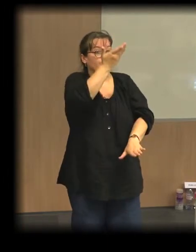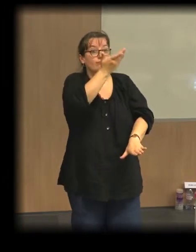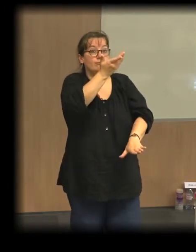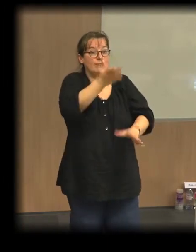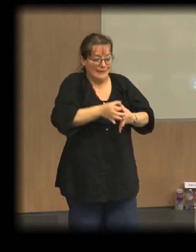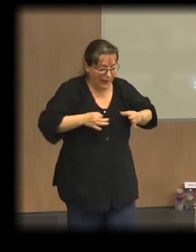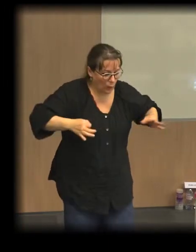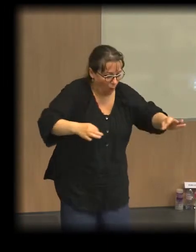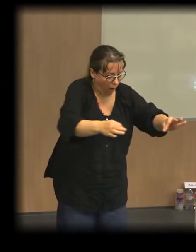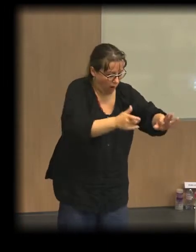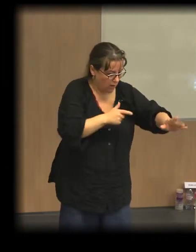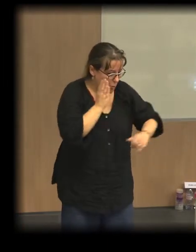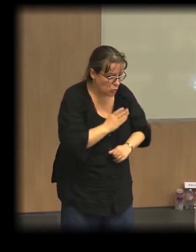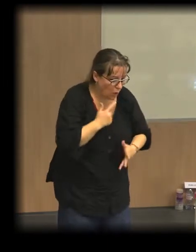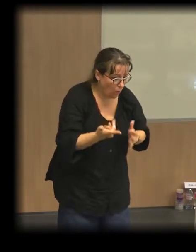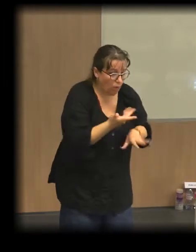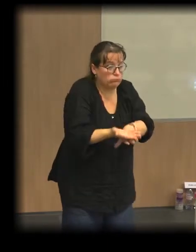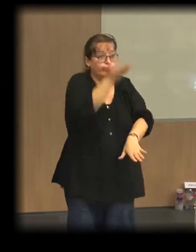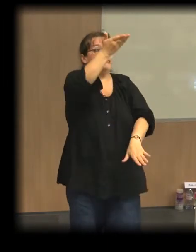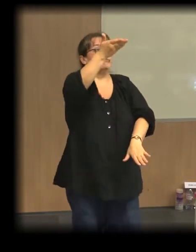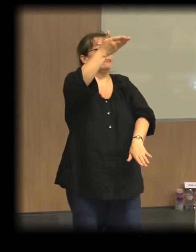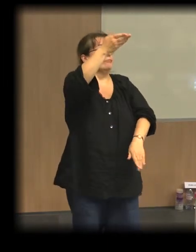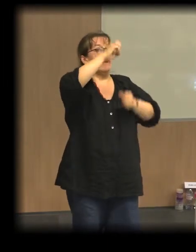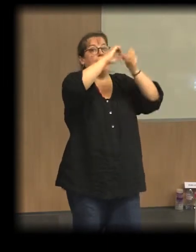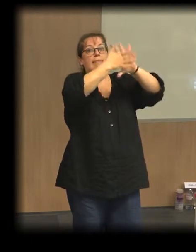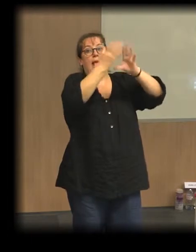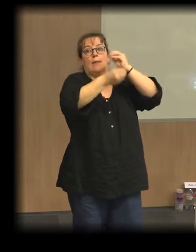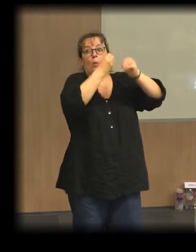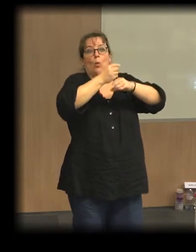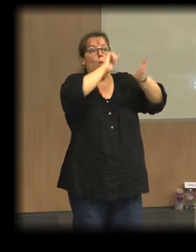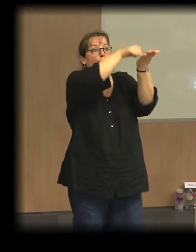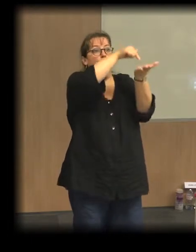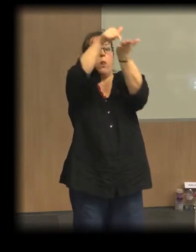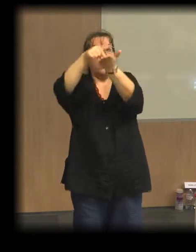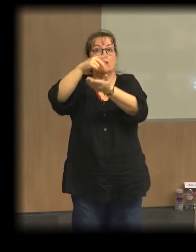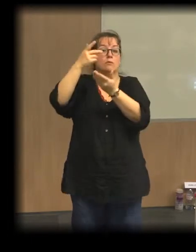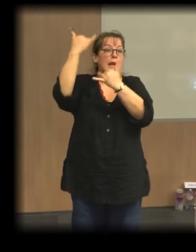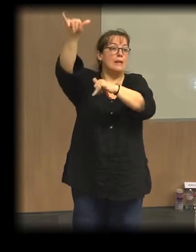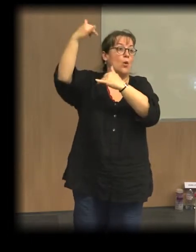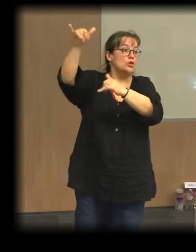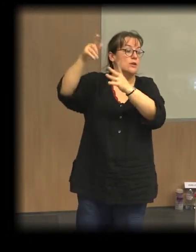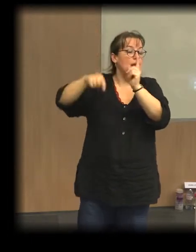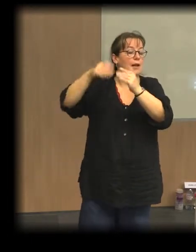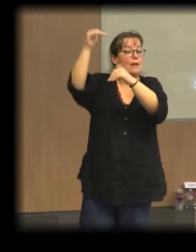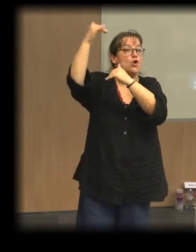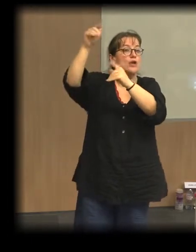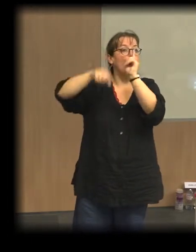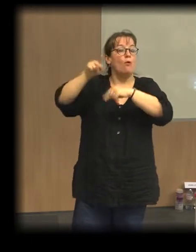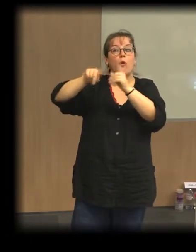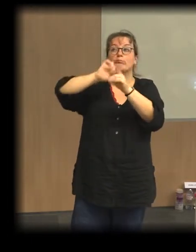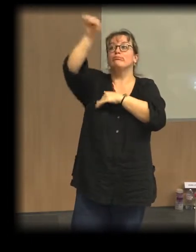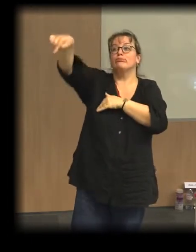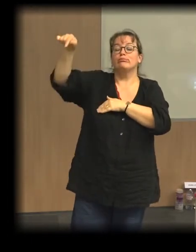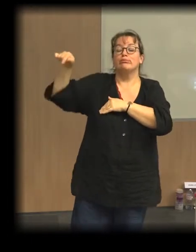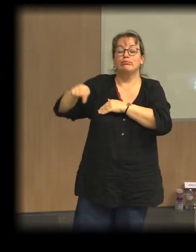une économie volatile dans l'ensemble du monde qui choisit ses localisations en fonction des opportunités de profit. Mais ce n'est pas l